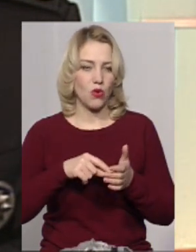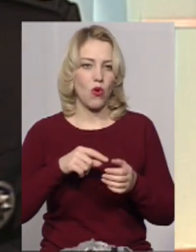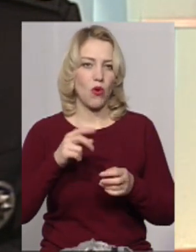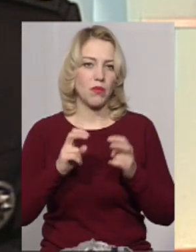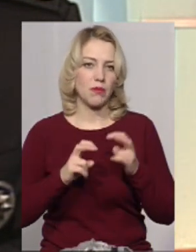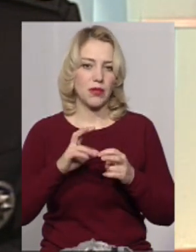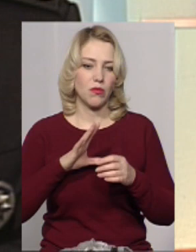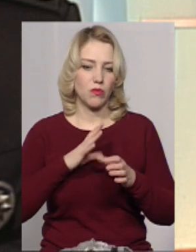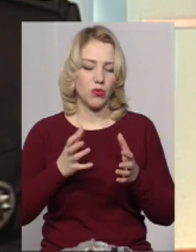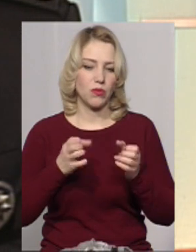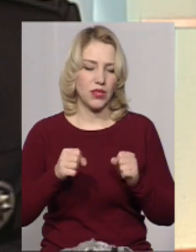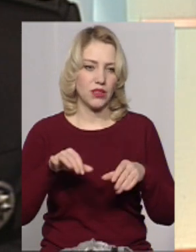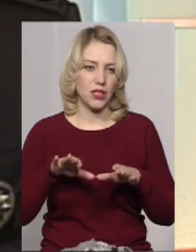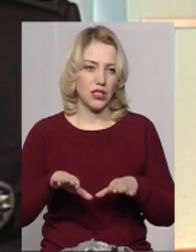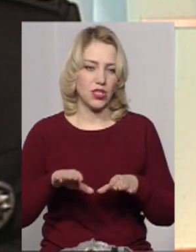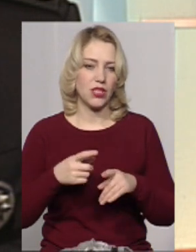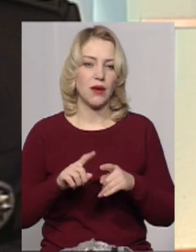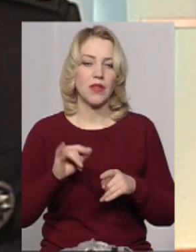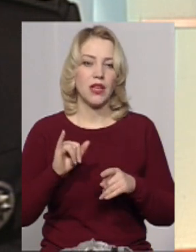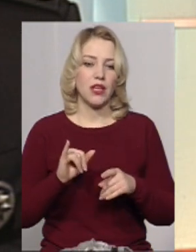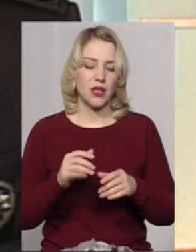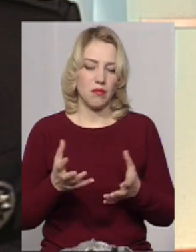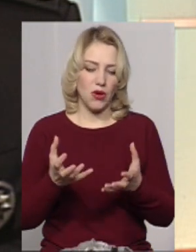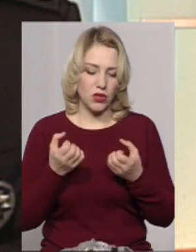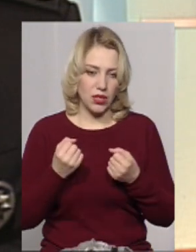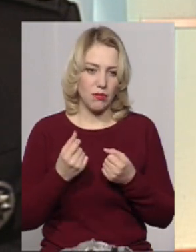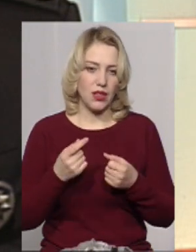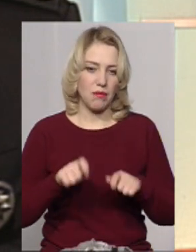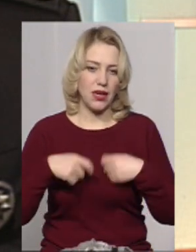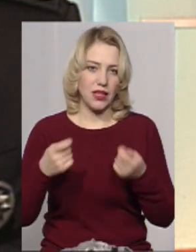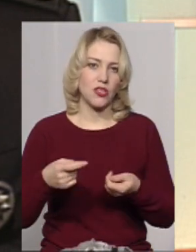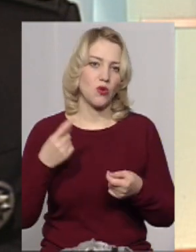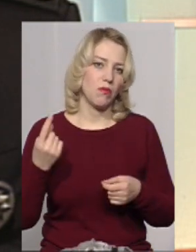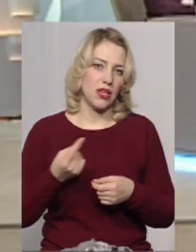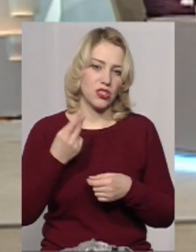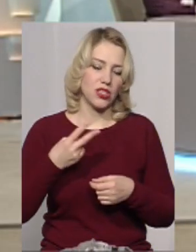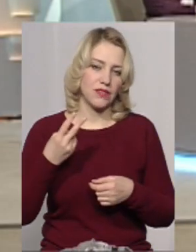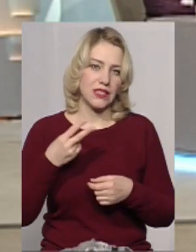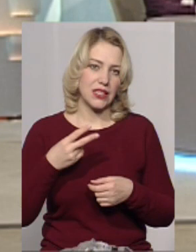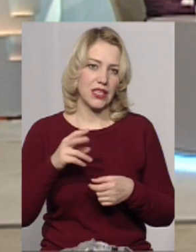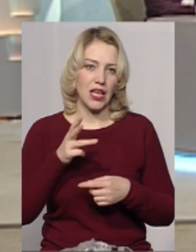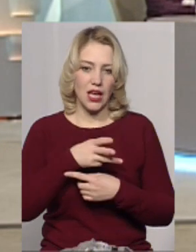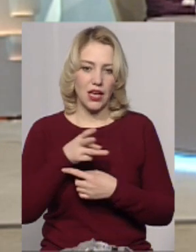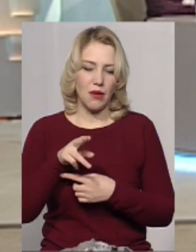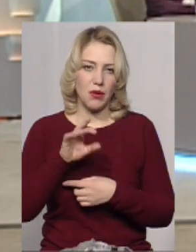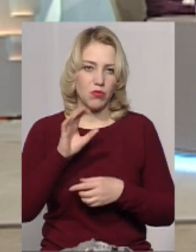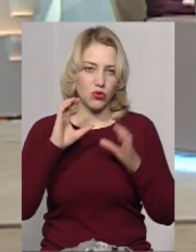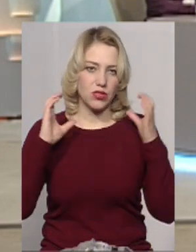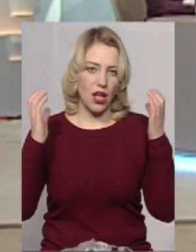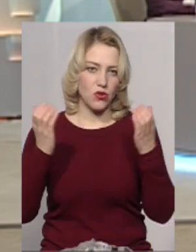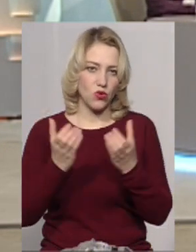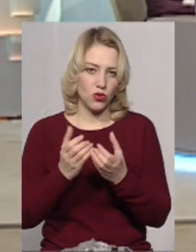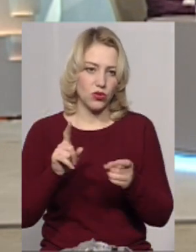Було прийнято рішення виконкому, ми отримали передачу перших 20 камер по стадіону. Також